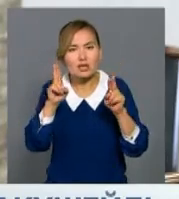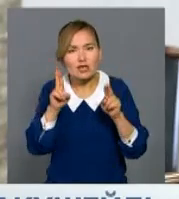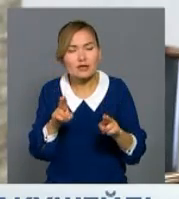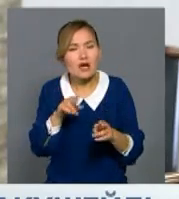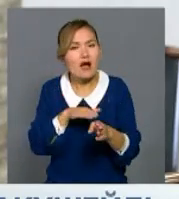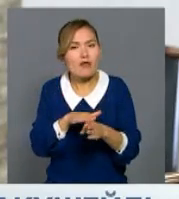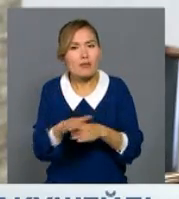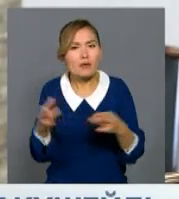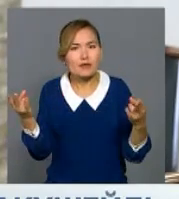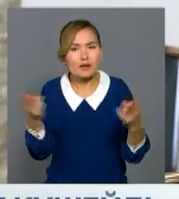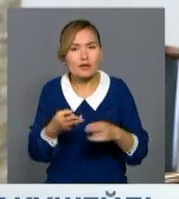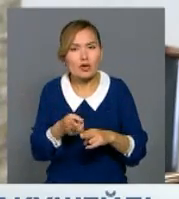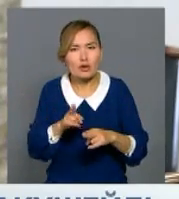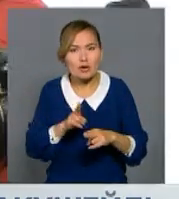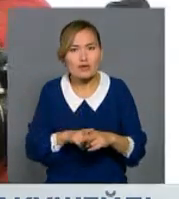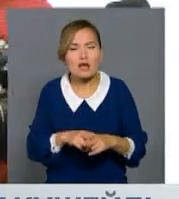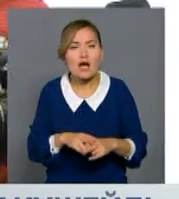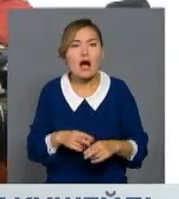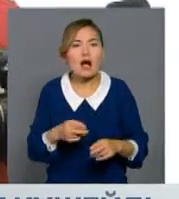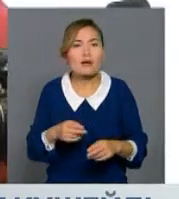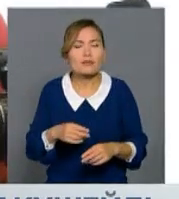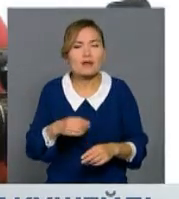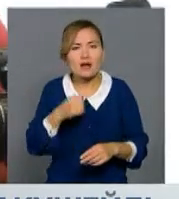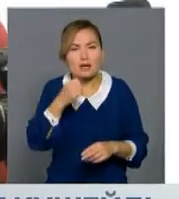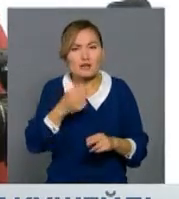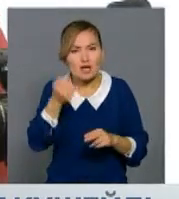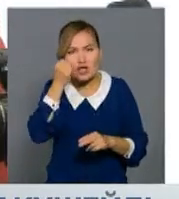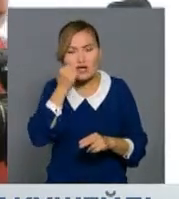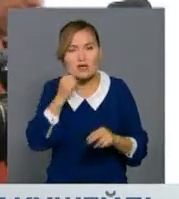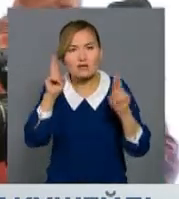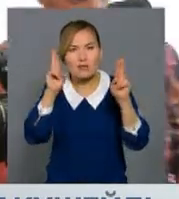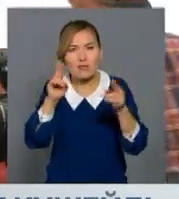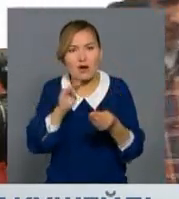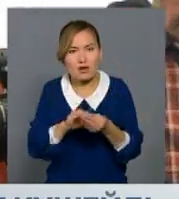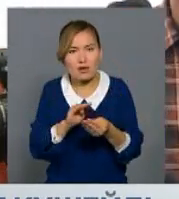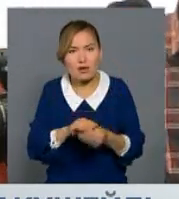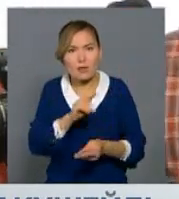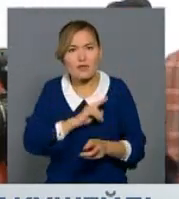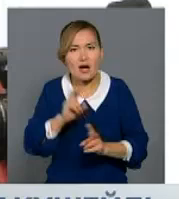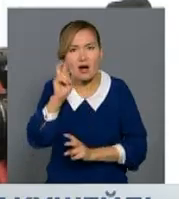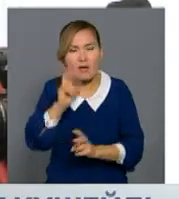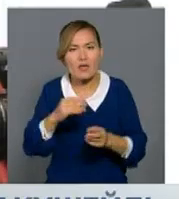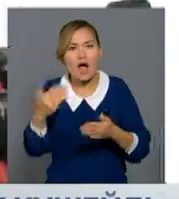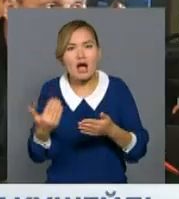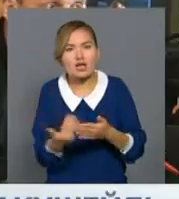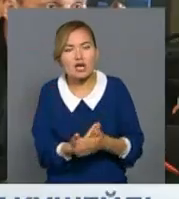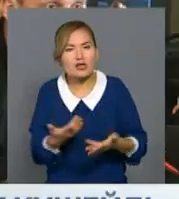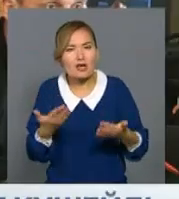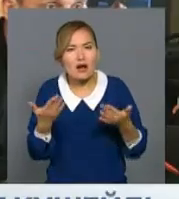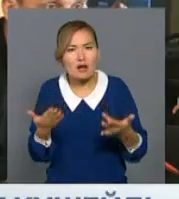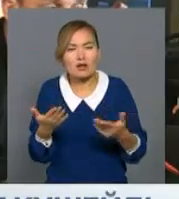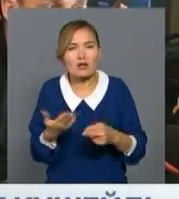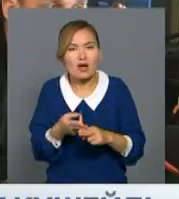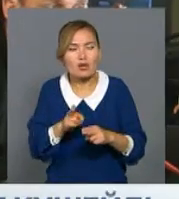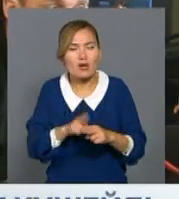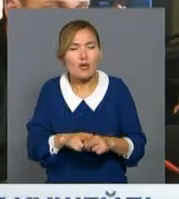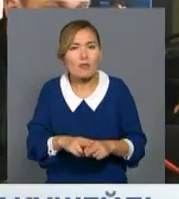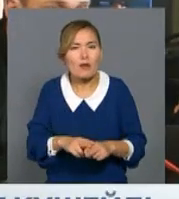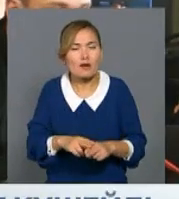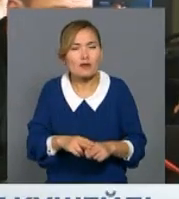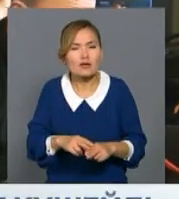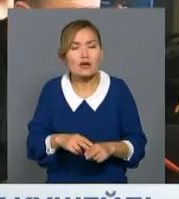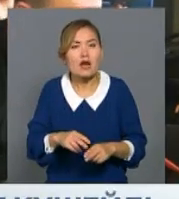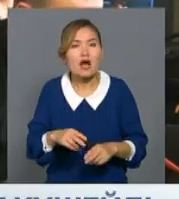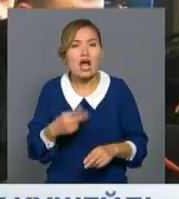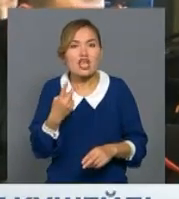жұтпай ғорында өтейс. Дегенмен осы күнге дейін ескі талап бойынша жұмыс істеп келген кәсіп орындардың жаңа талапқа бейімделуіне екі жыл қақыт